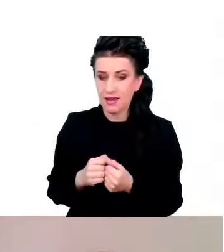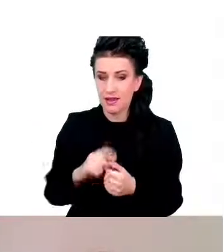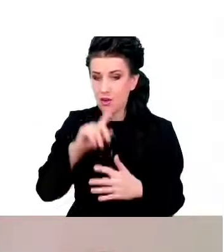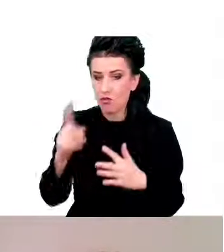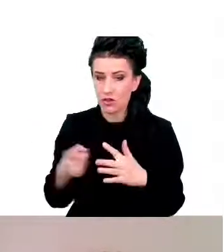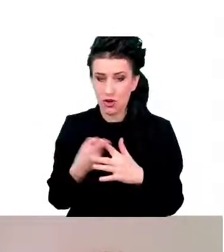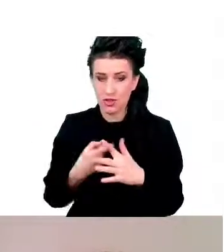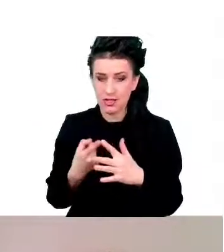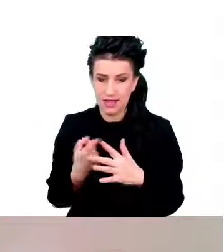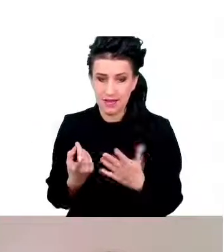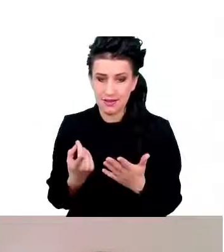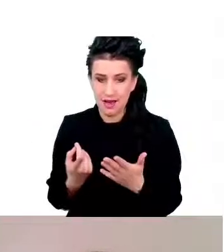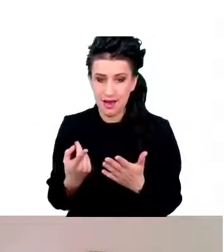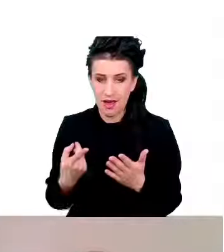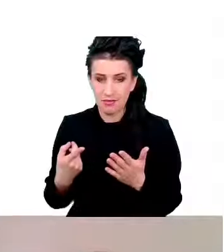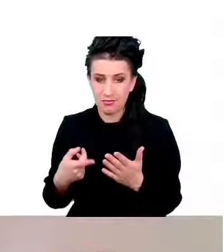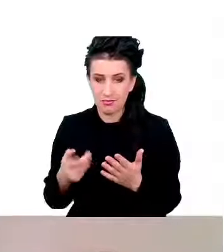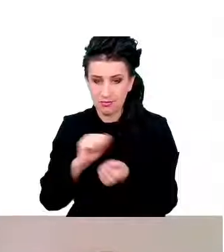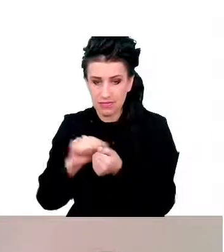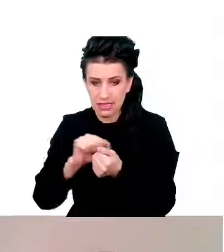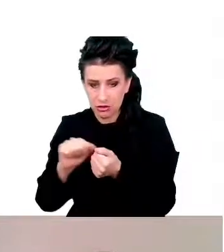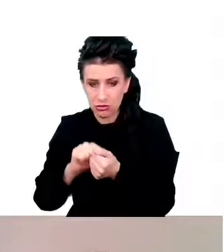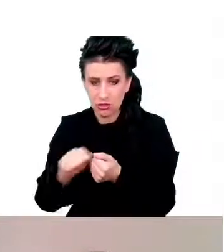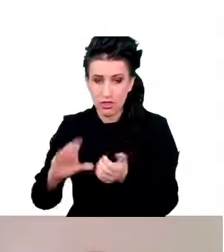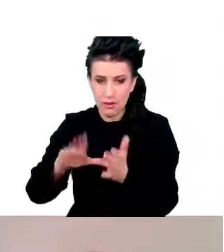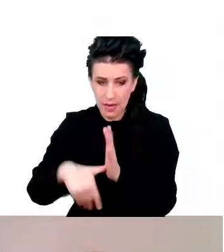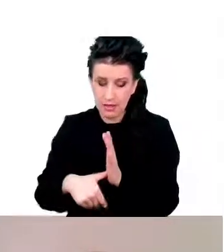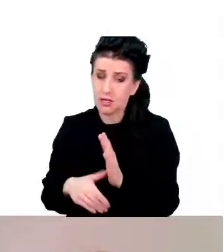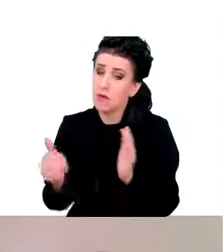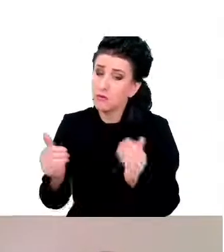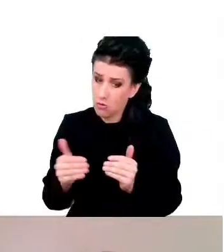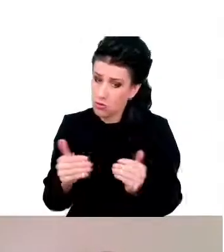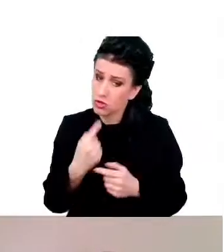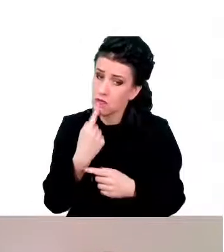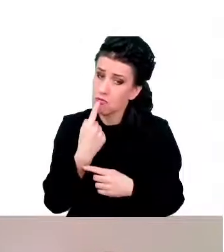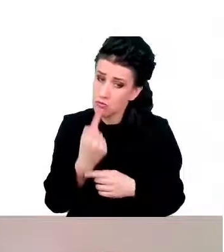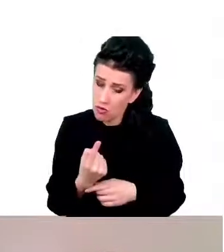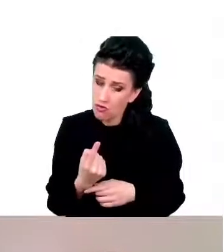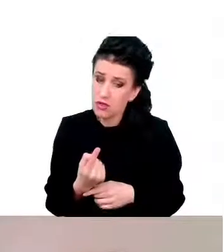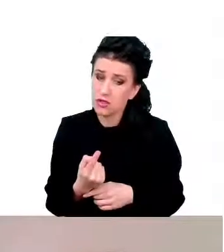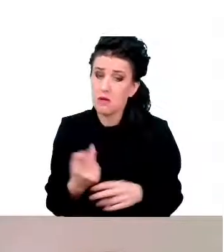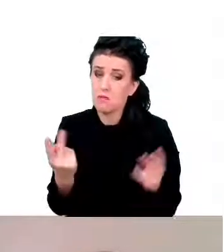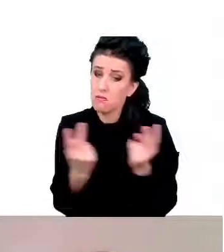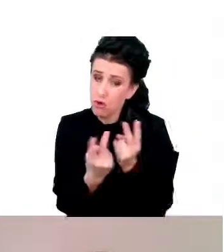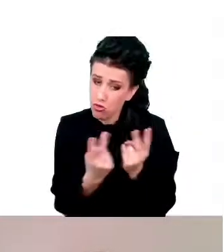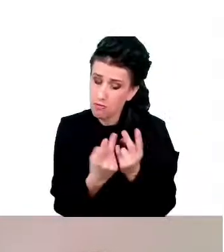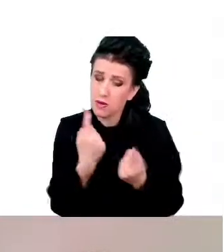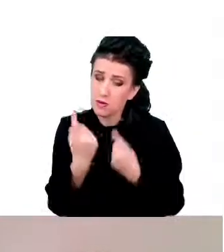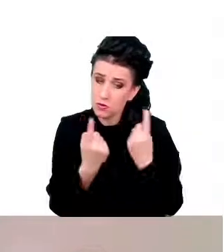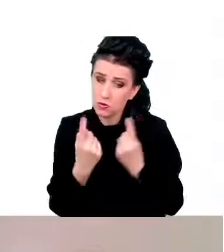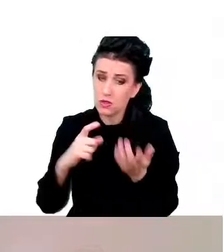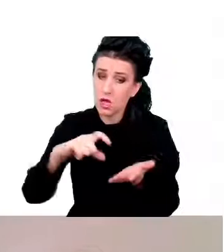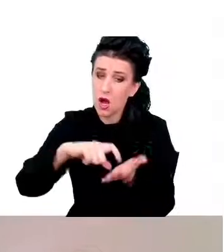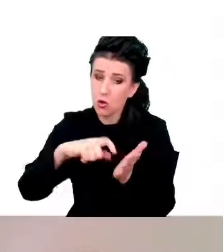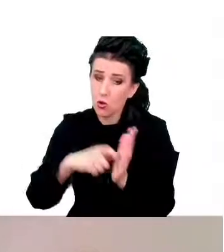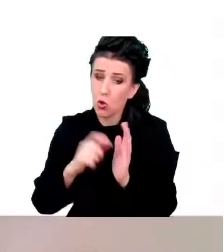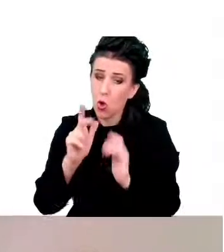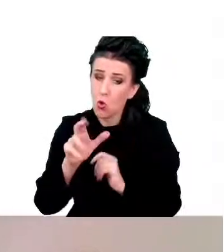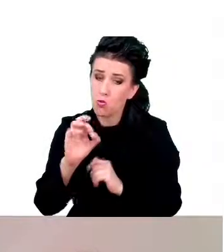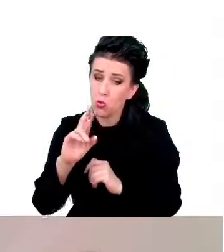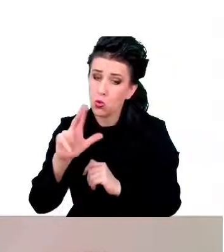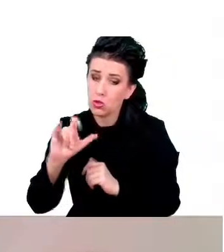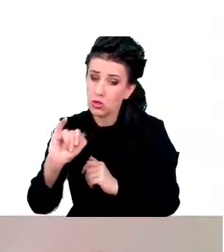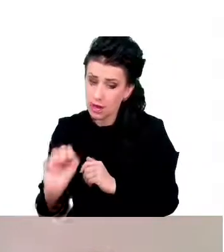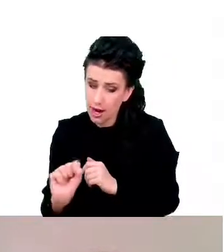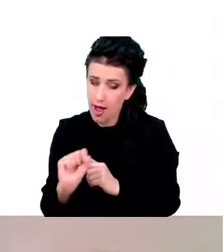tego. Także można powiedzieć, że podobnie dzieje się w komórce, czyli jeżeli tylko te